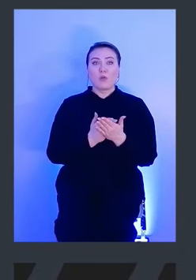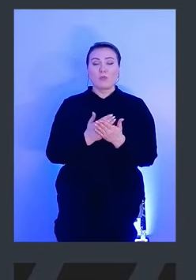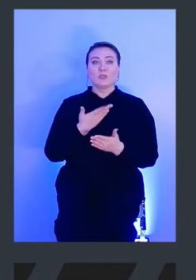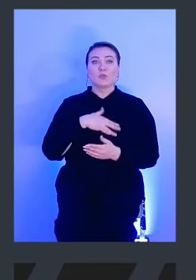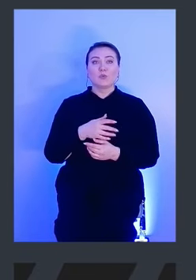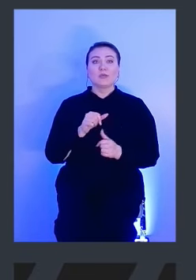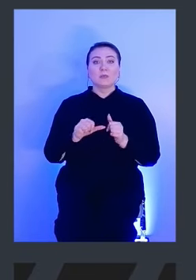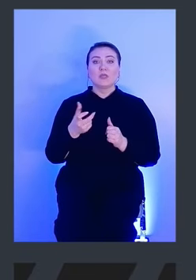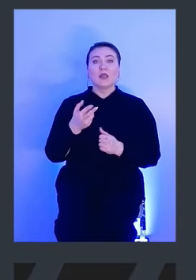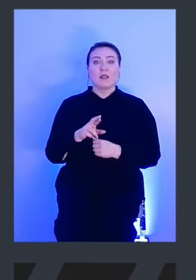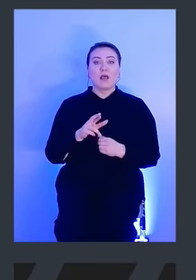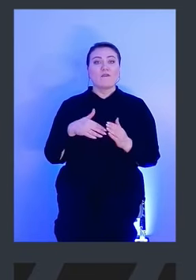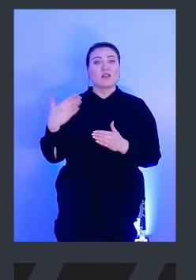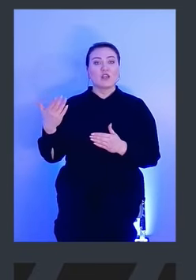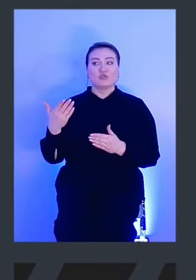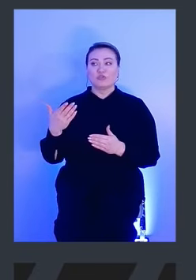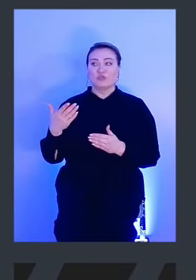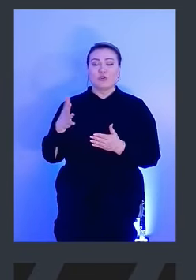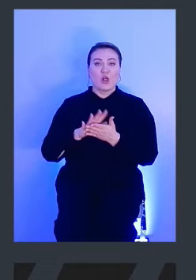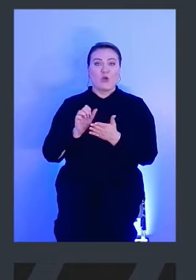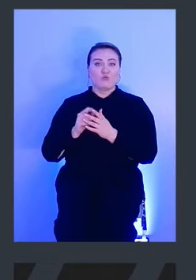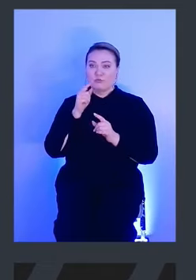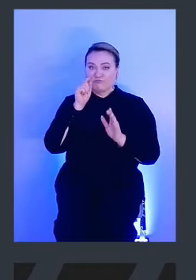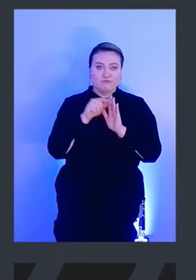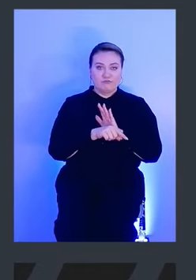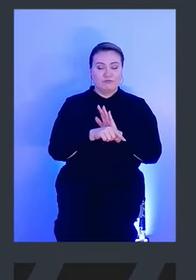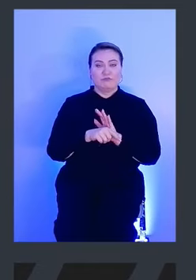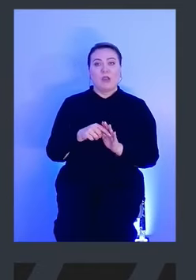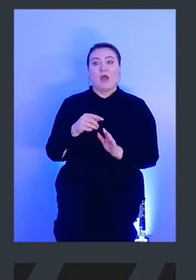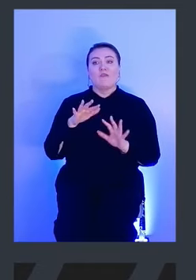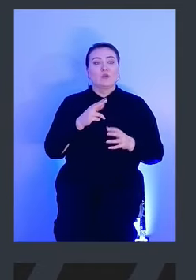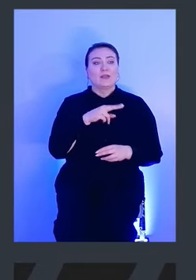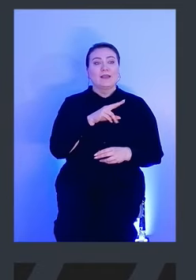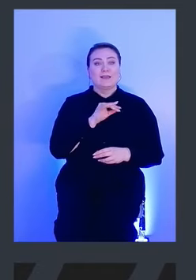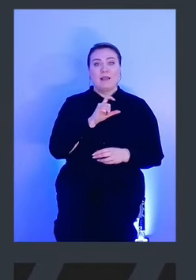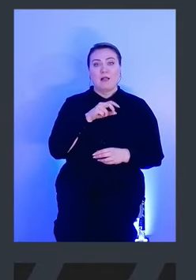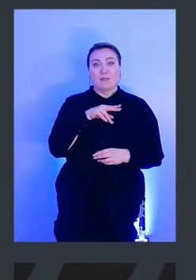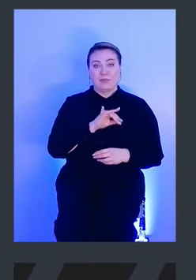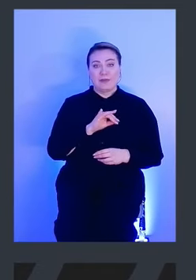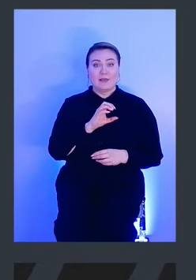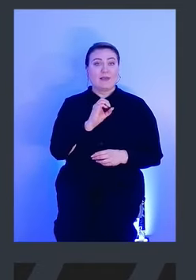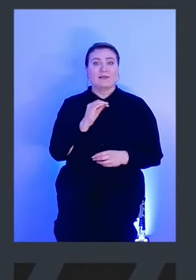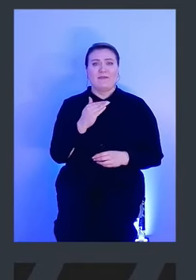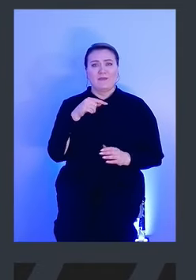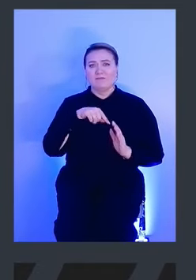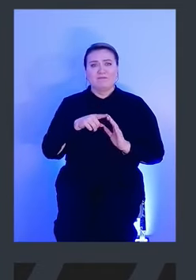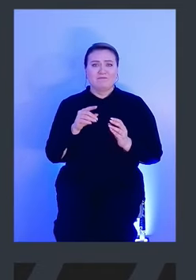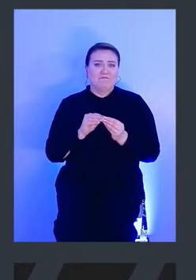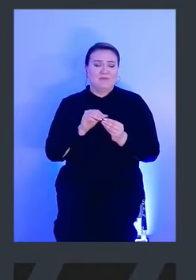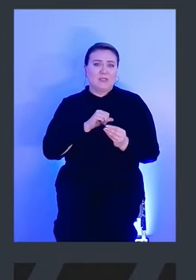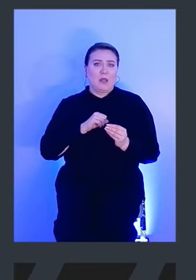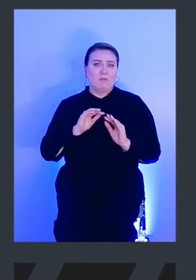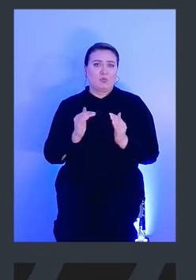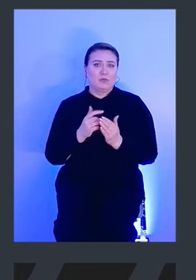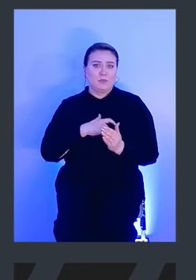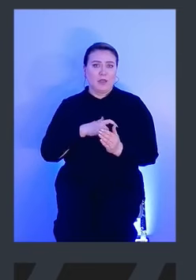используются именно для внешних нарушителей. В случае с DLP, ESF, он сам по себе, то есть каких-то